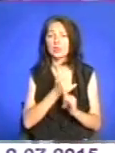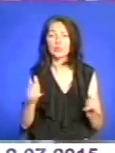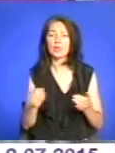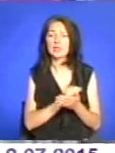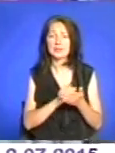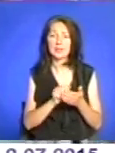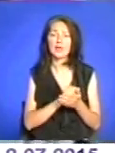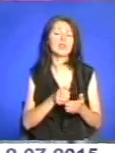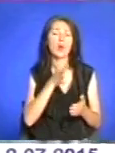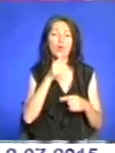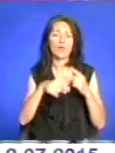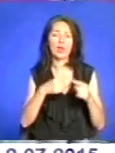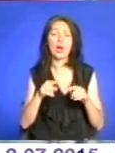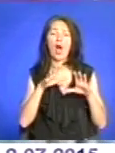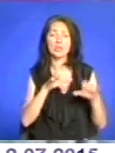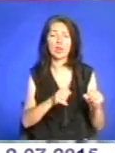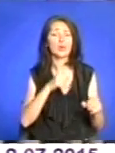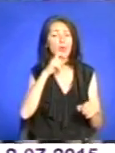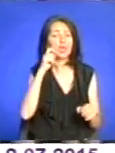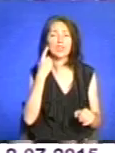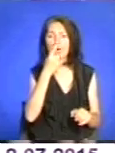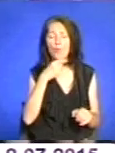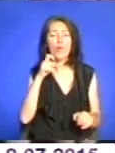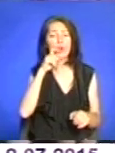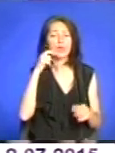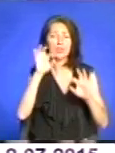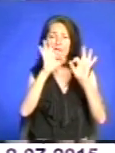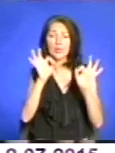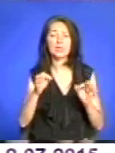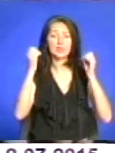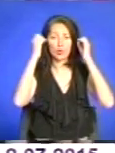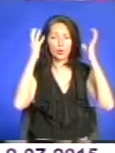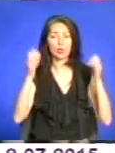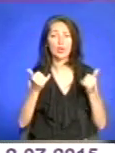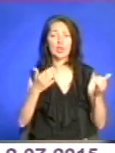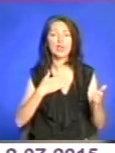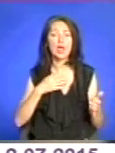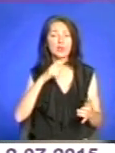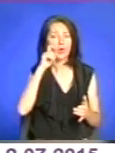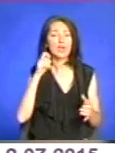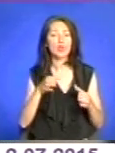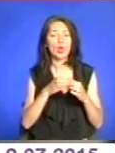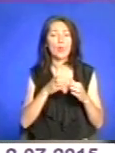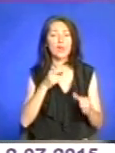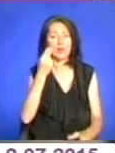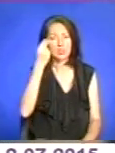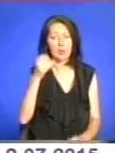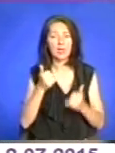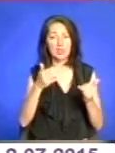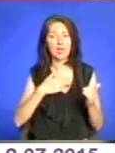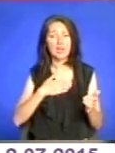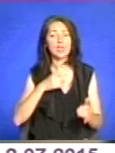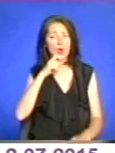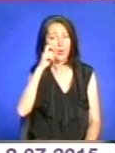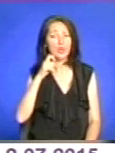загарбники – українська мова, українське мистецтво й культура. Для нас, як для української громади в Іспанії і для наших